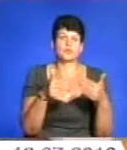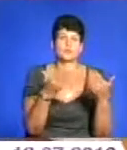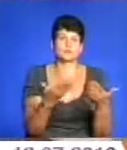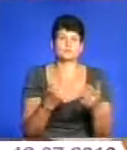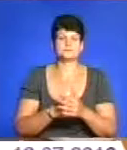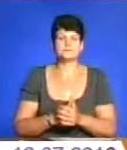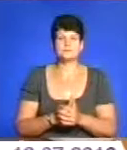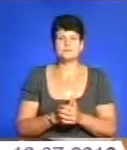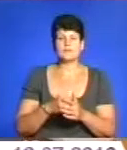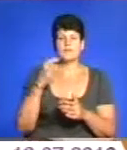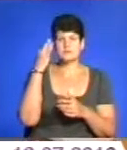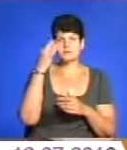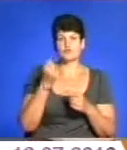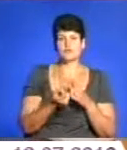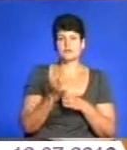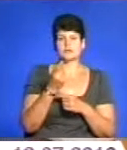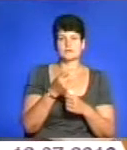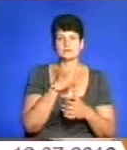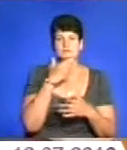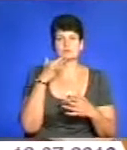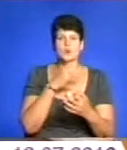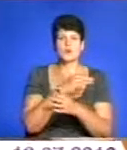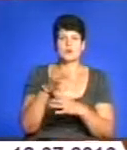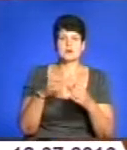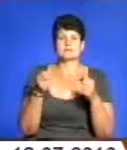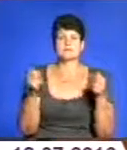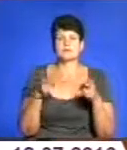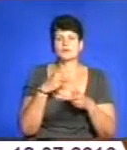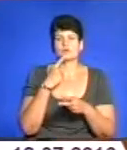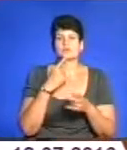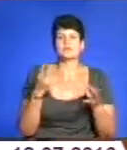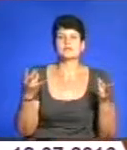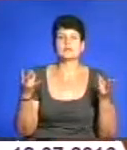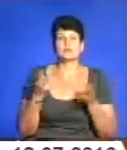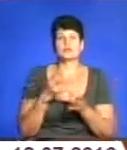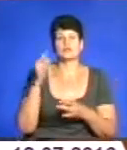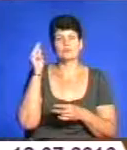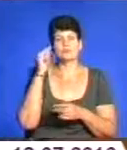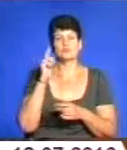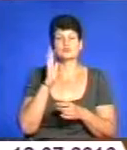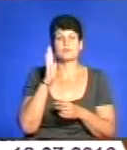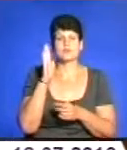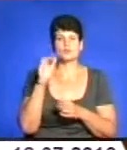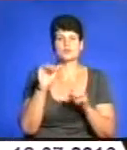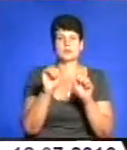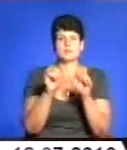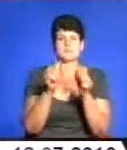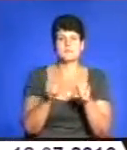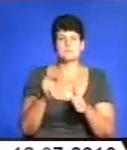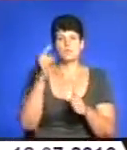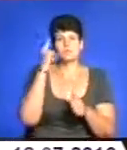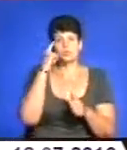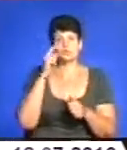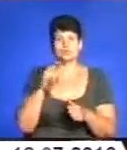Задом викликав жваве обговори. Фахівці дійшли висновку, що необхідно вивчити щодо майбутнього пам'ятника думку